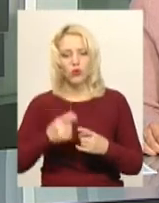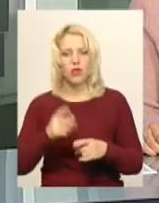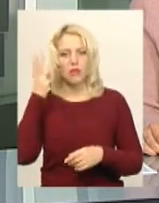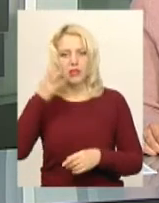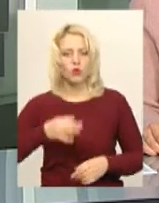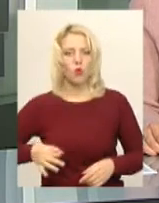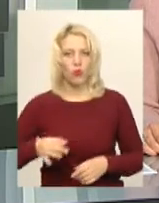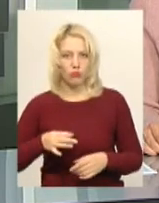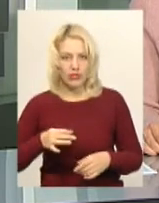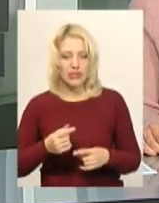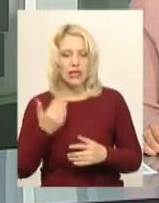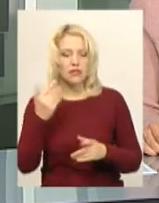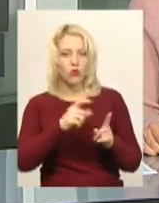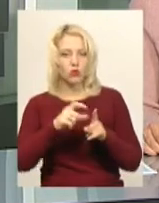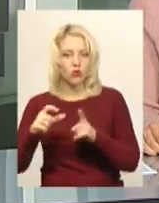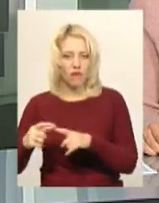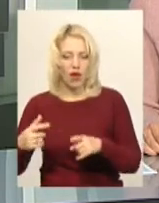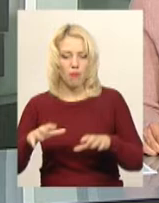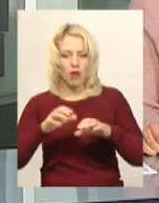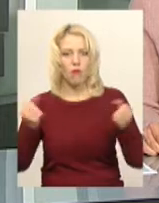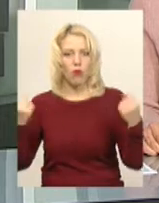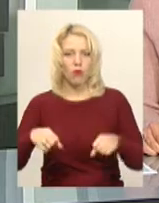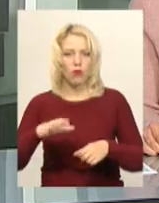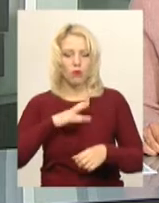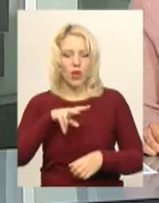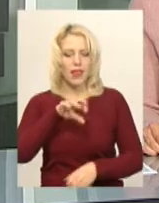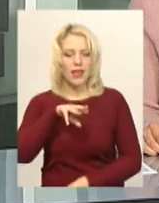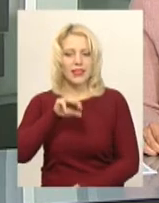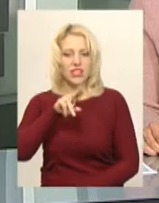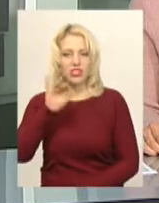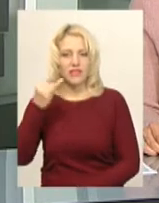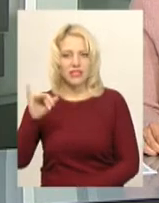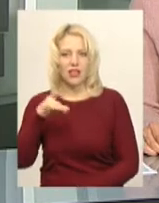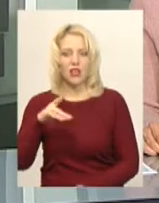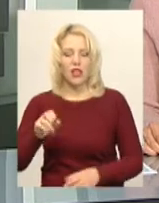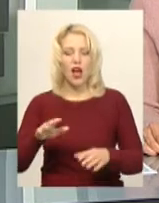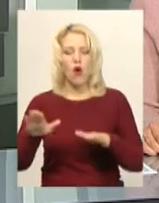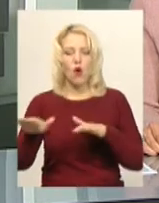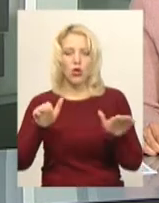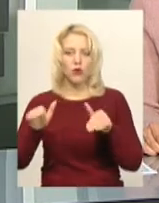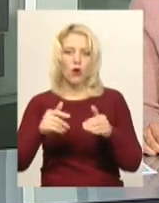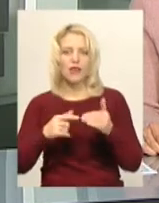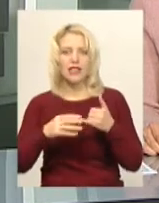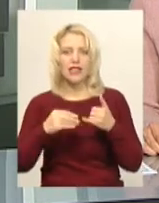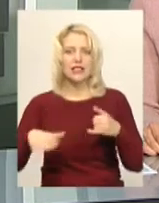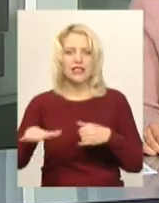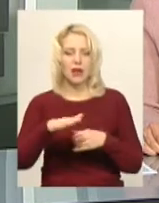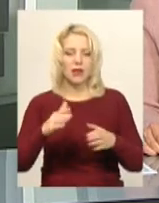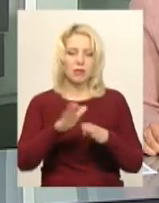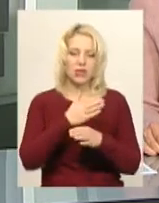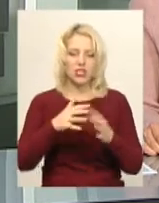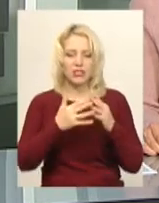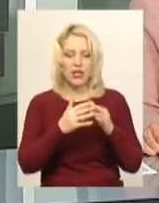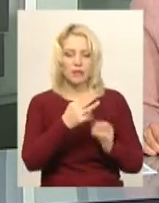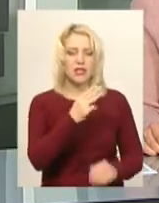Сергій Шпаковський. За його словами, пограбування відбулося у Лутичівському районі на орендованих землях між селами Ставниця та Шрубків.